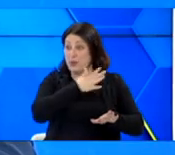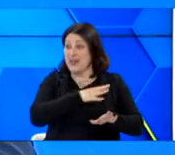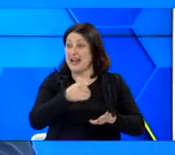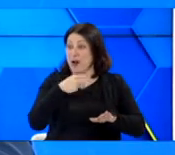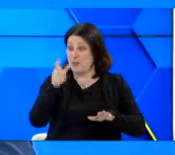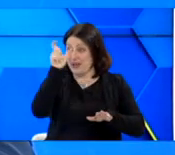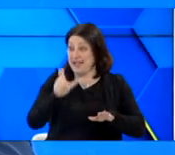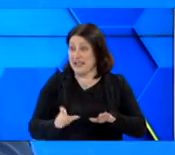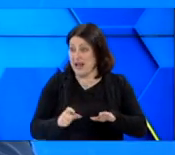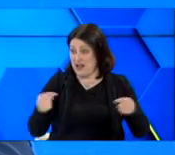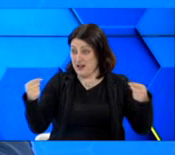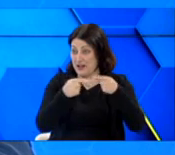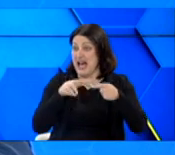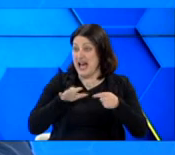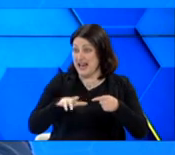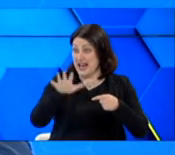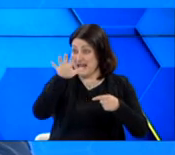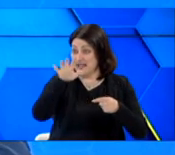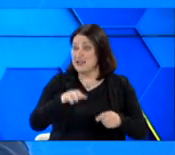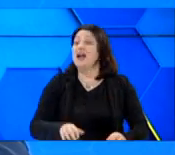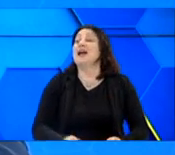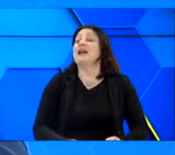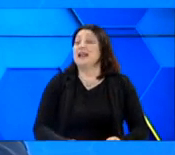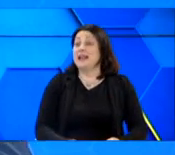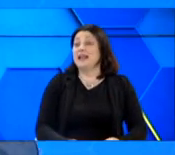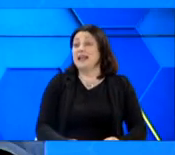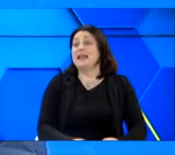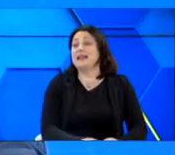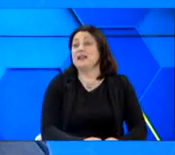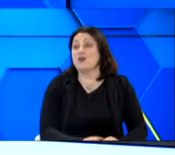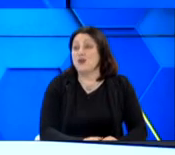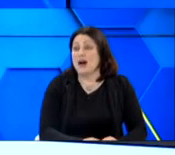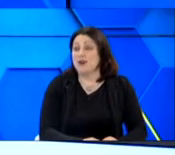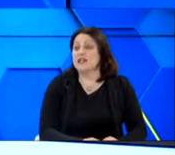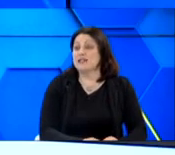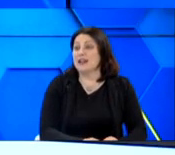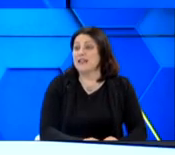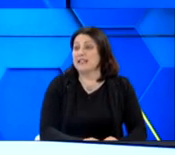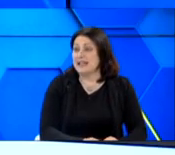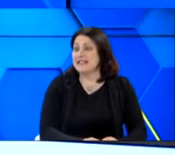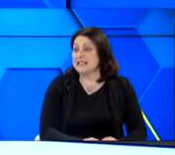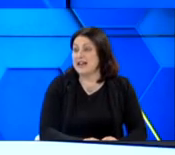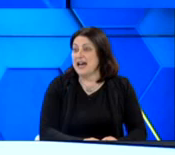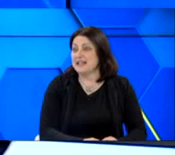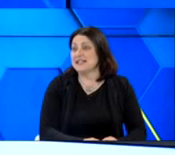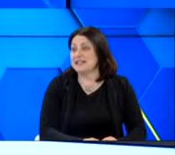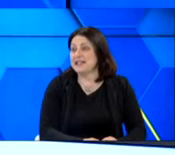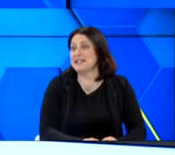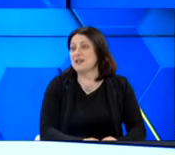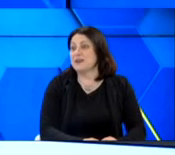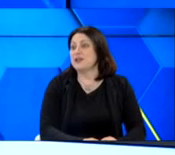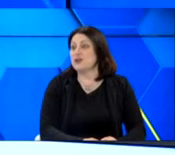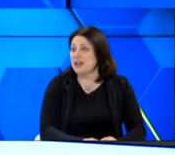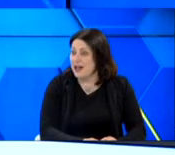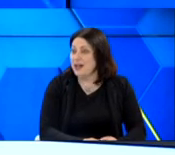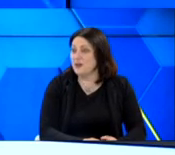έχουμε την Ιταλία. Αύριο στις Αρχάνες, στις 6 το απόγευμα. Ναι, ναι. Είναι ο αγώνας Ελλάδα-Ιταλία στις Αρχάνες. Στις 6